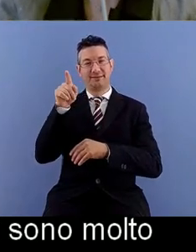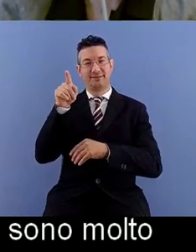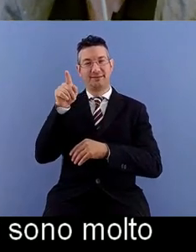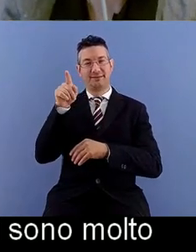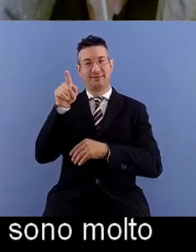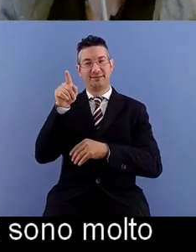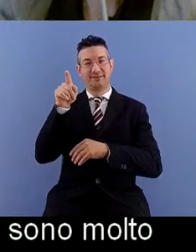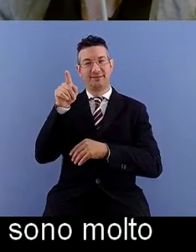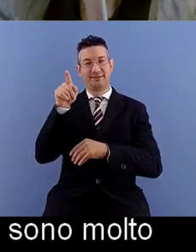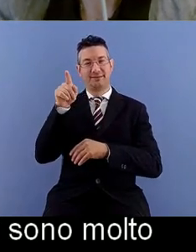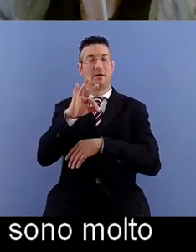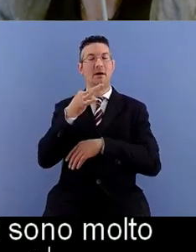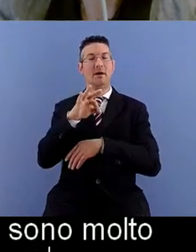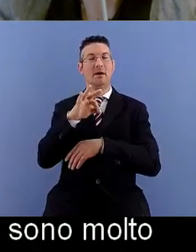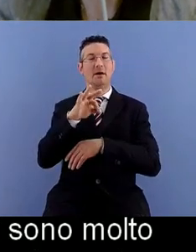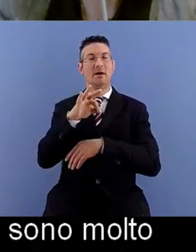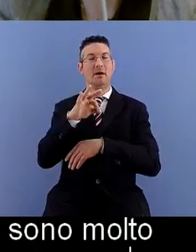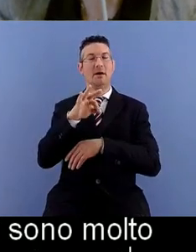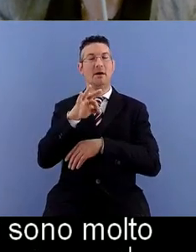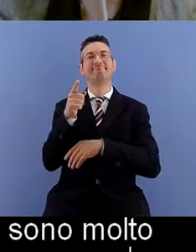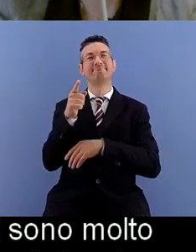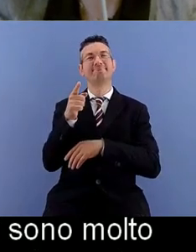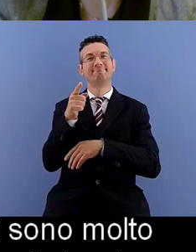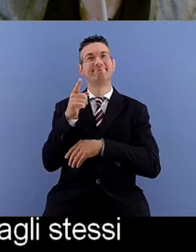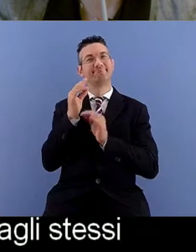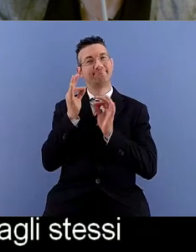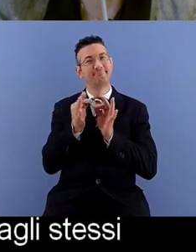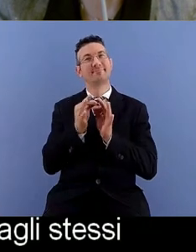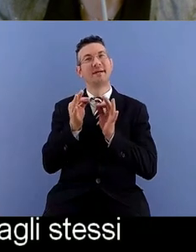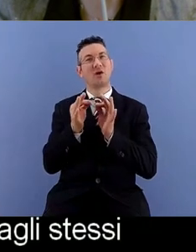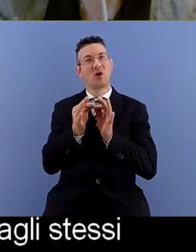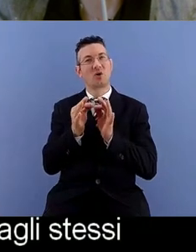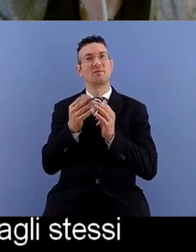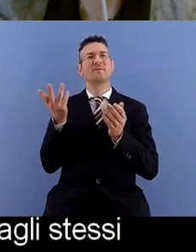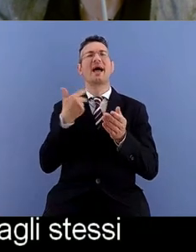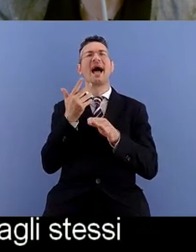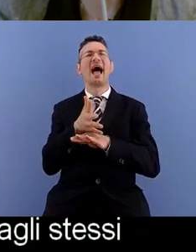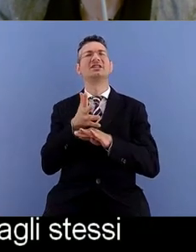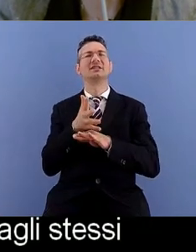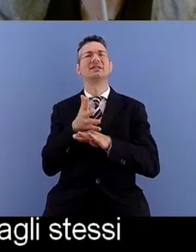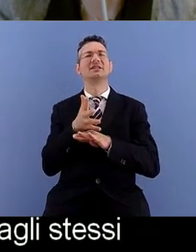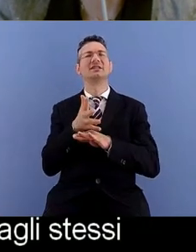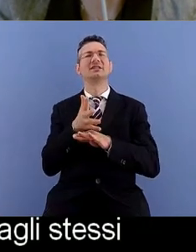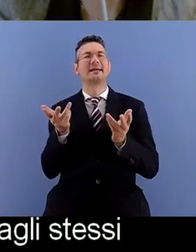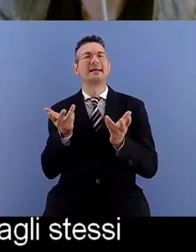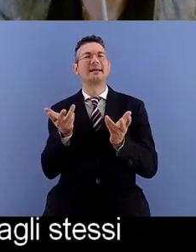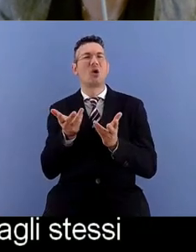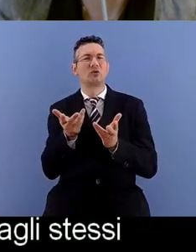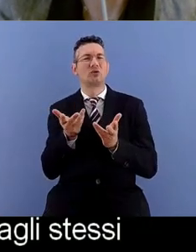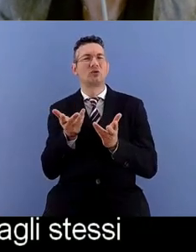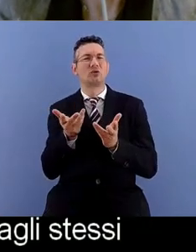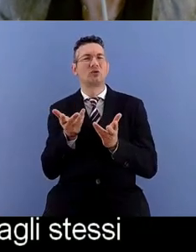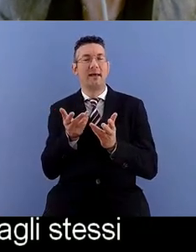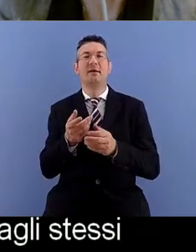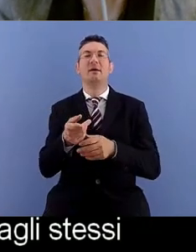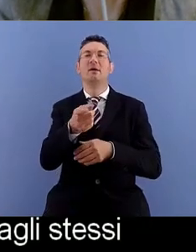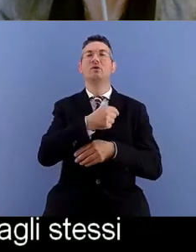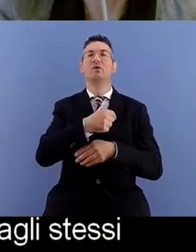dagli stessi presupposti. Accessibilità cos'è? Cos'è accessibilità? Abbiamo dedicato a questo